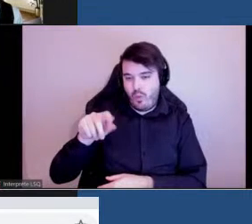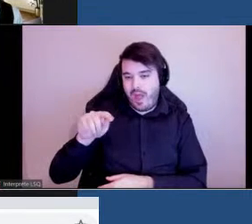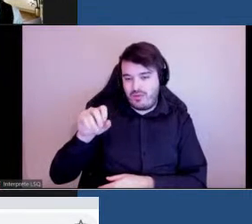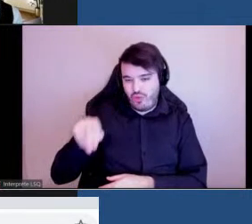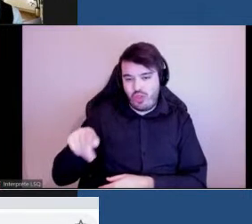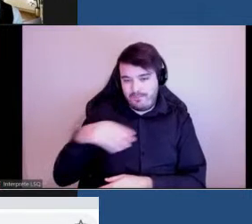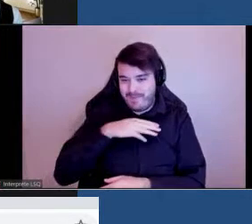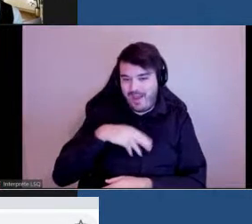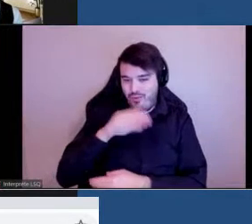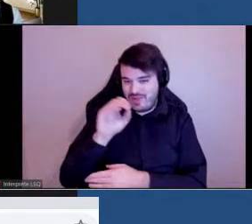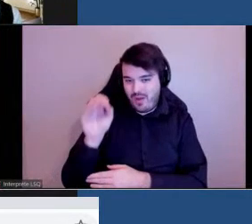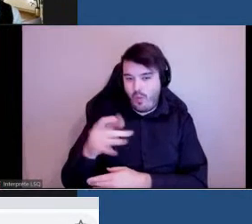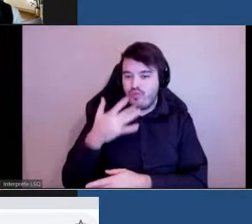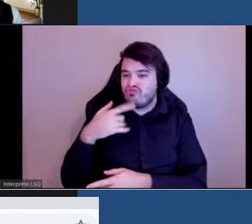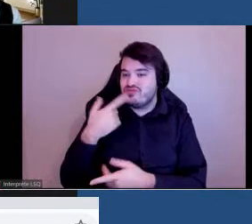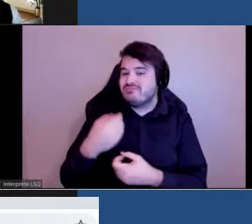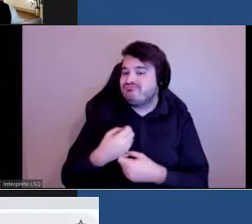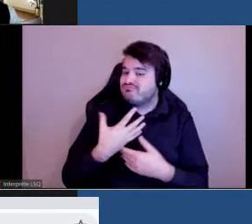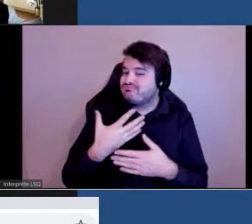mots.